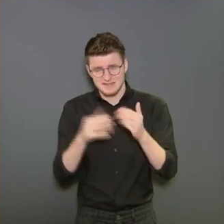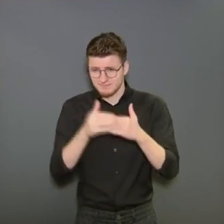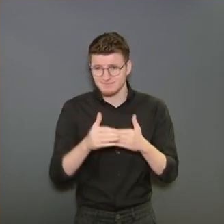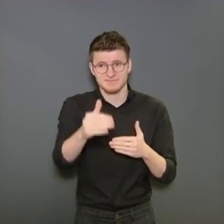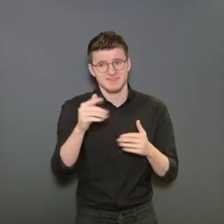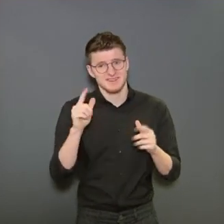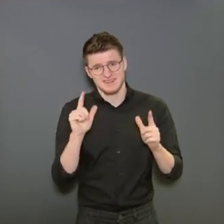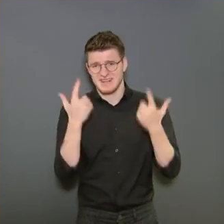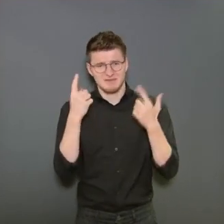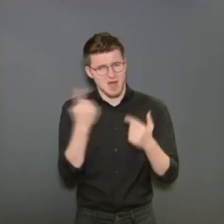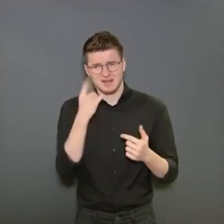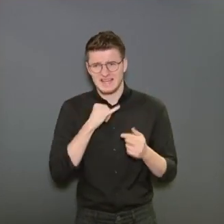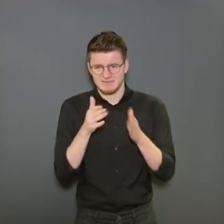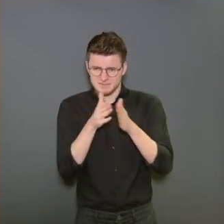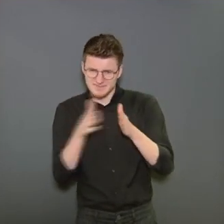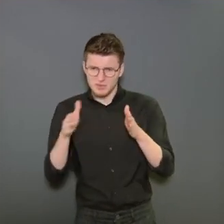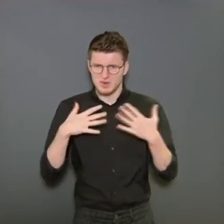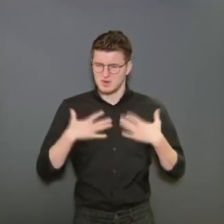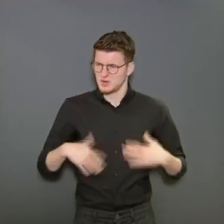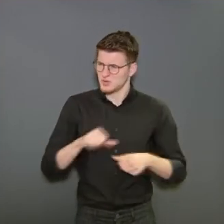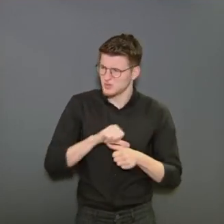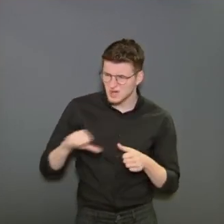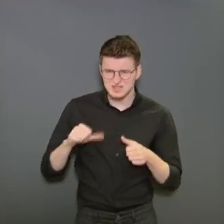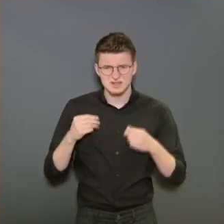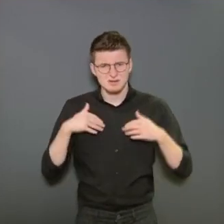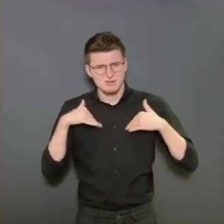nous nous retrouverons dans une situation de vulnérabilité.